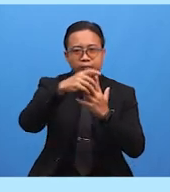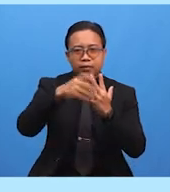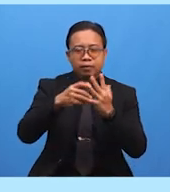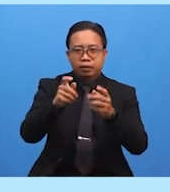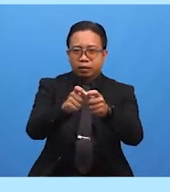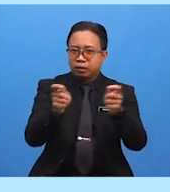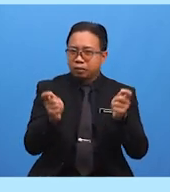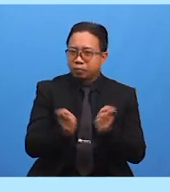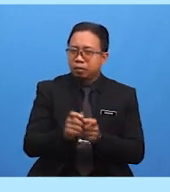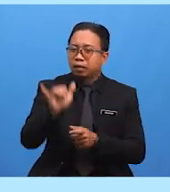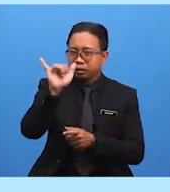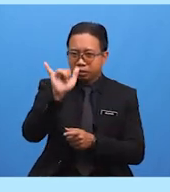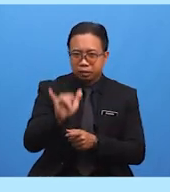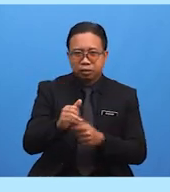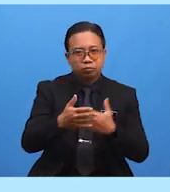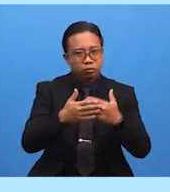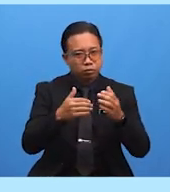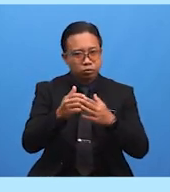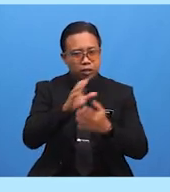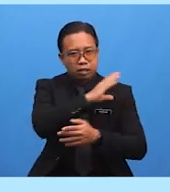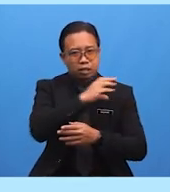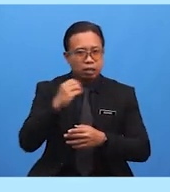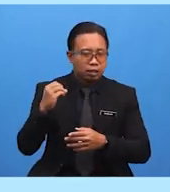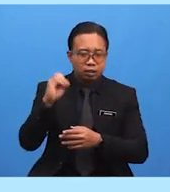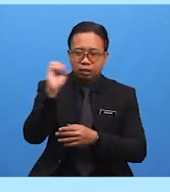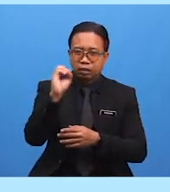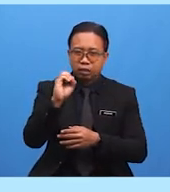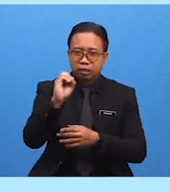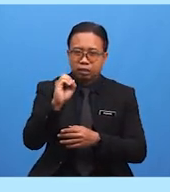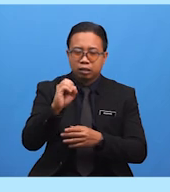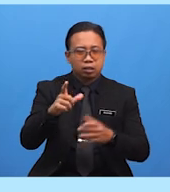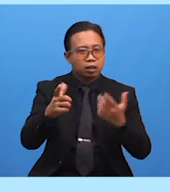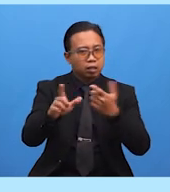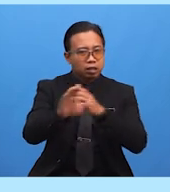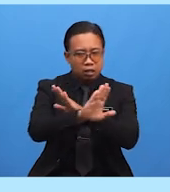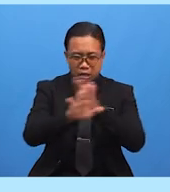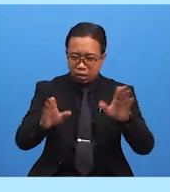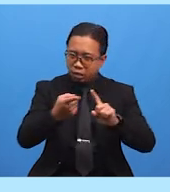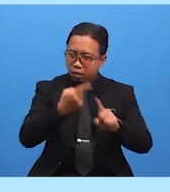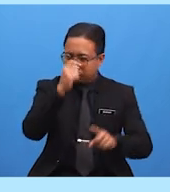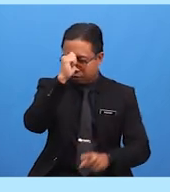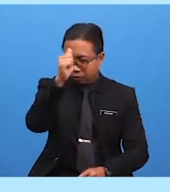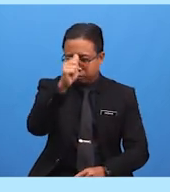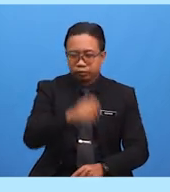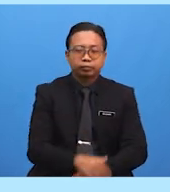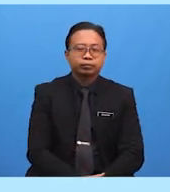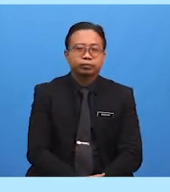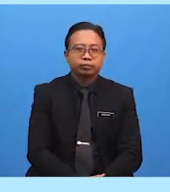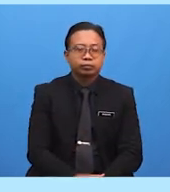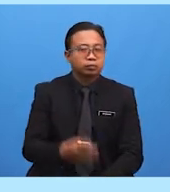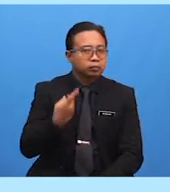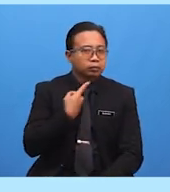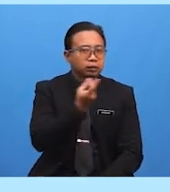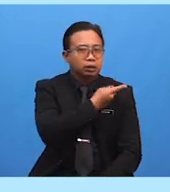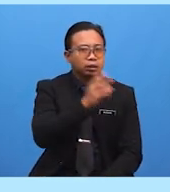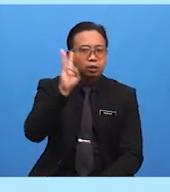tempat yang sesuai Dan tiada unsur larangan Kita wajib memilih